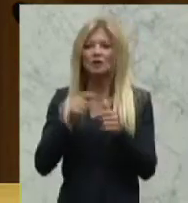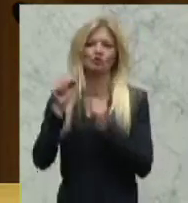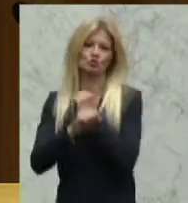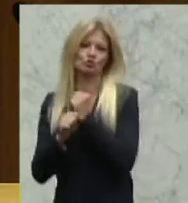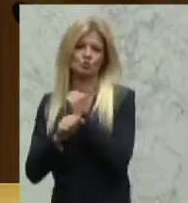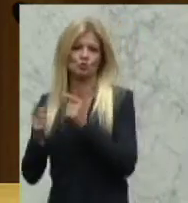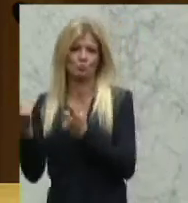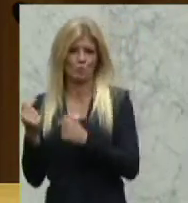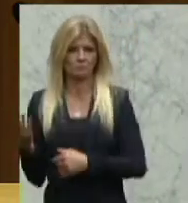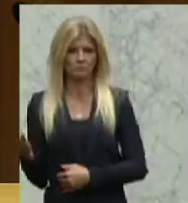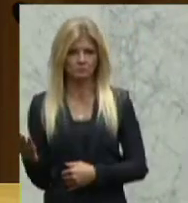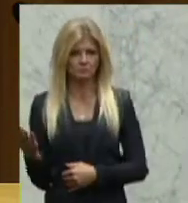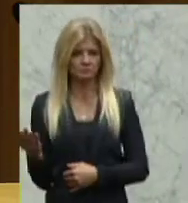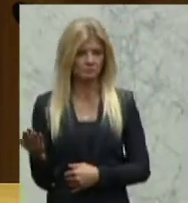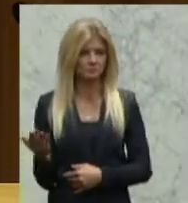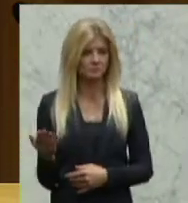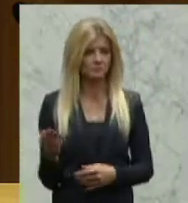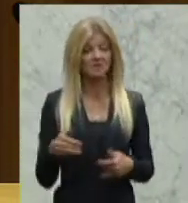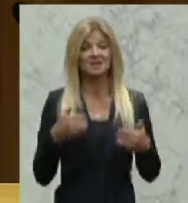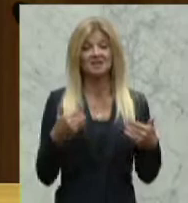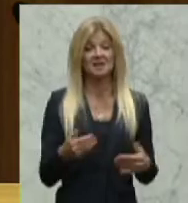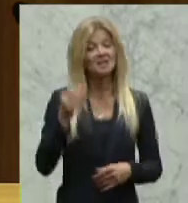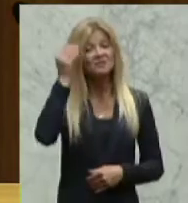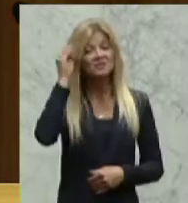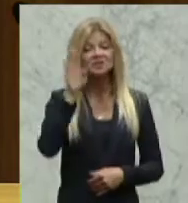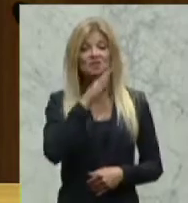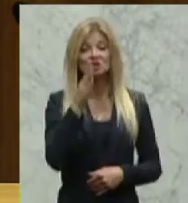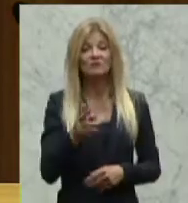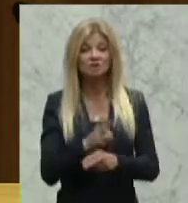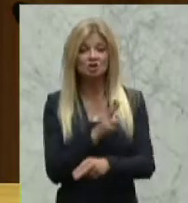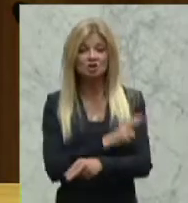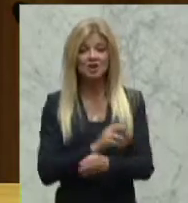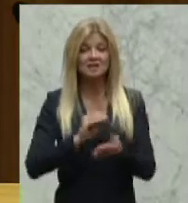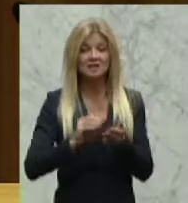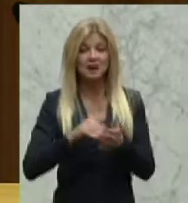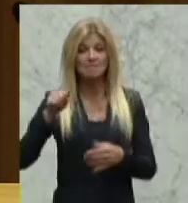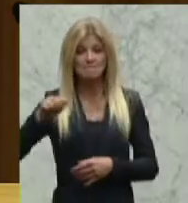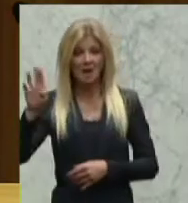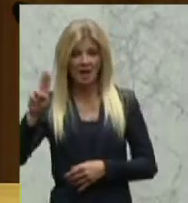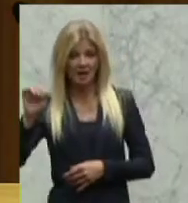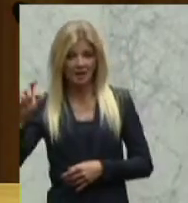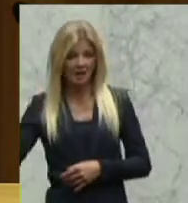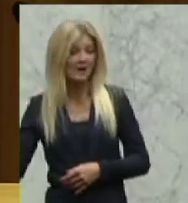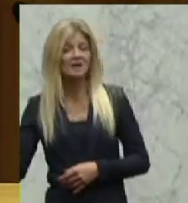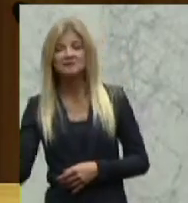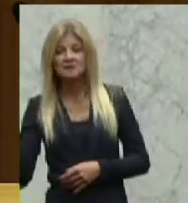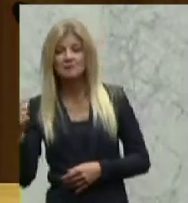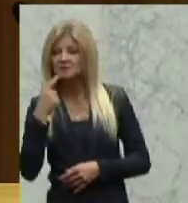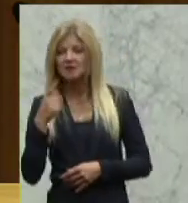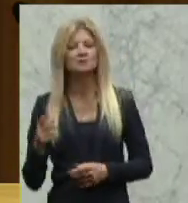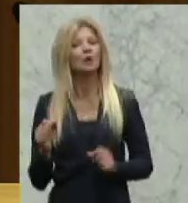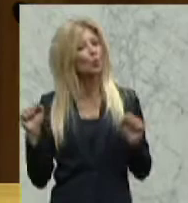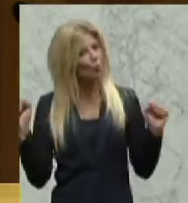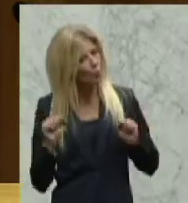Dann haben wir den Wissenschaftsstaatssekretär Marek, der auch gemeint hat, wie wahnsinnig wichtig es ist, dass hier